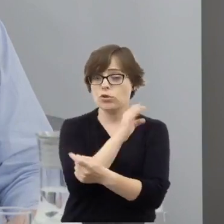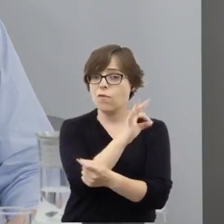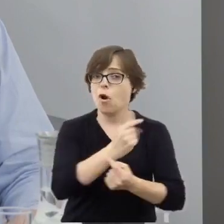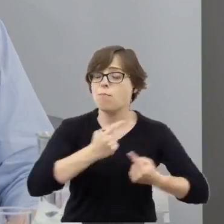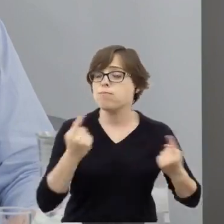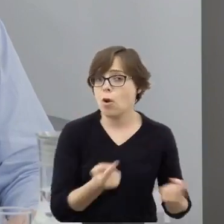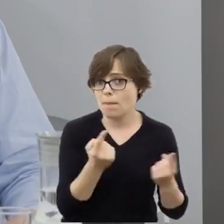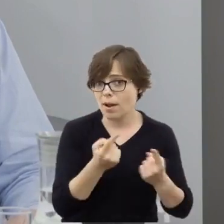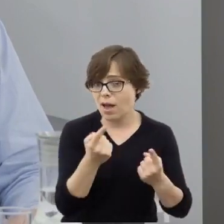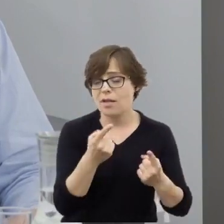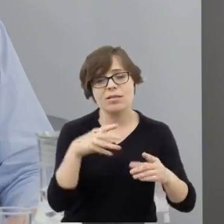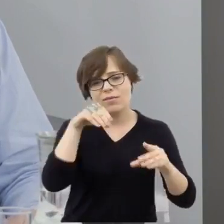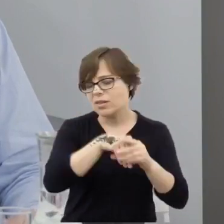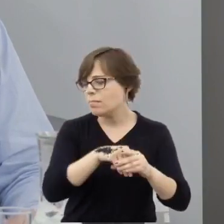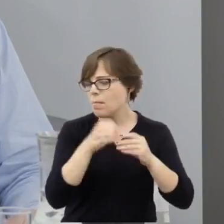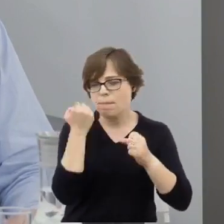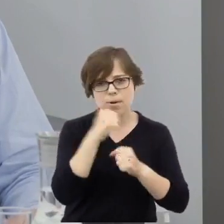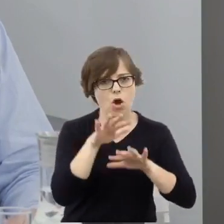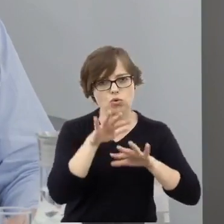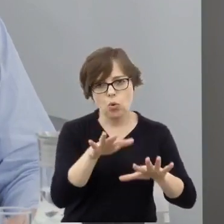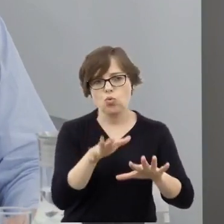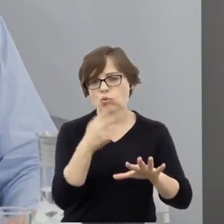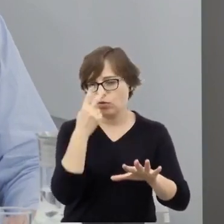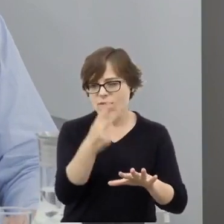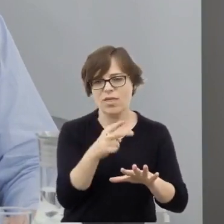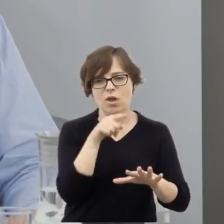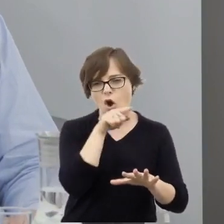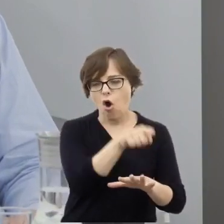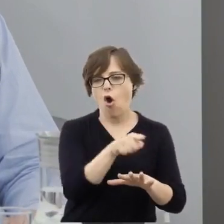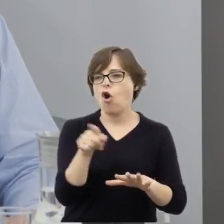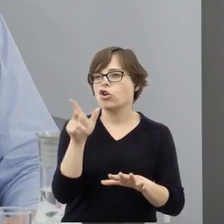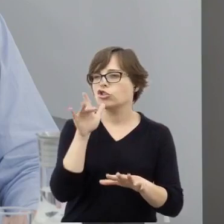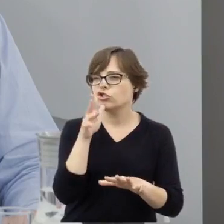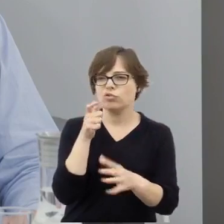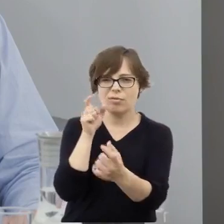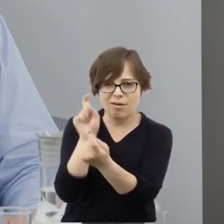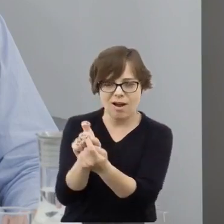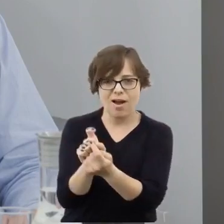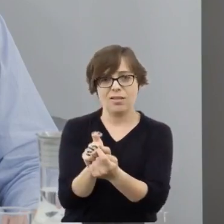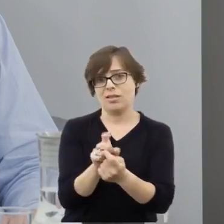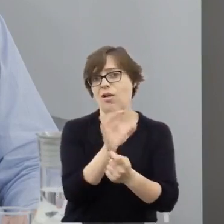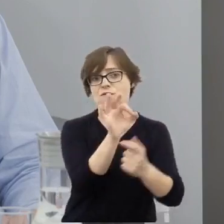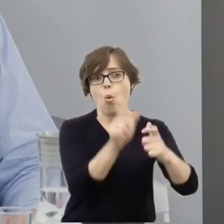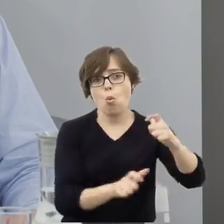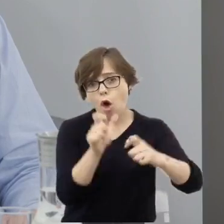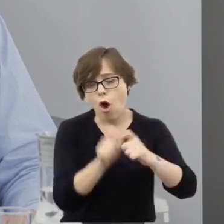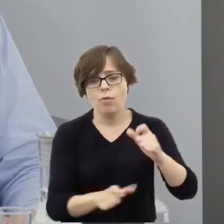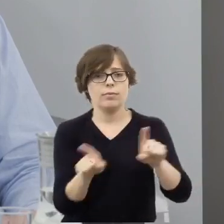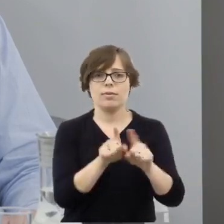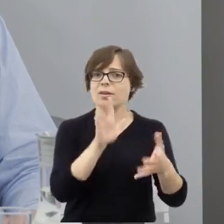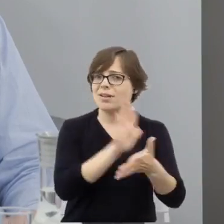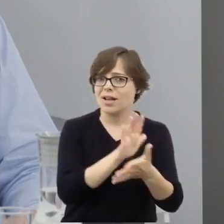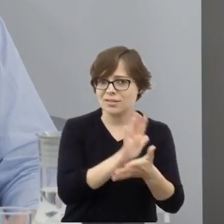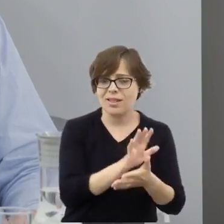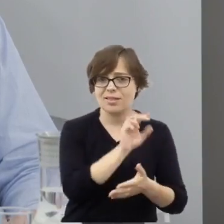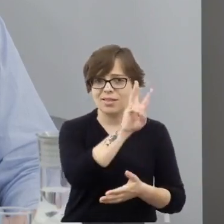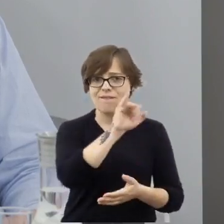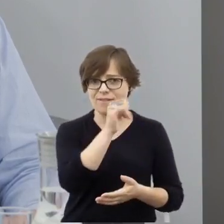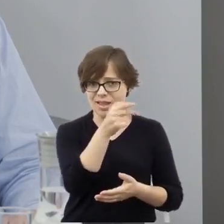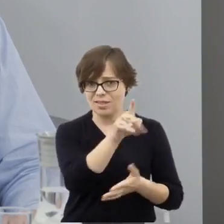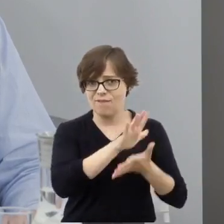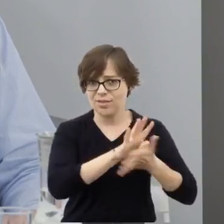bardzo mocny komponent antysemicki, zarówno w ulotkach, jak i gazetkach wydawanych przez WIN, ale nawet